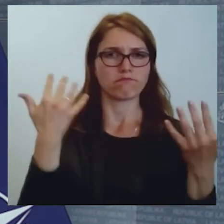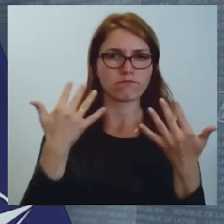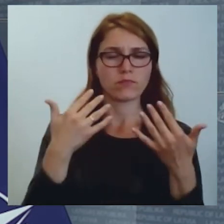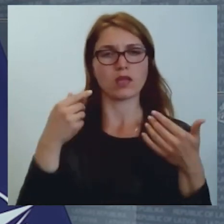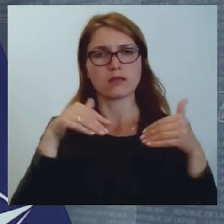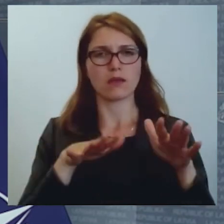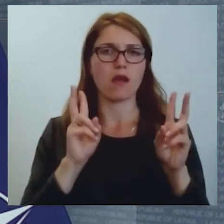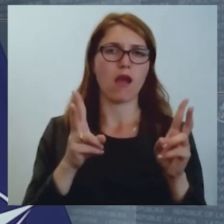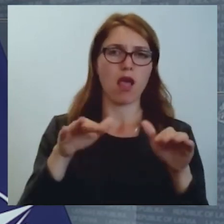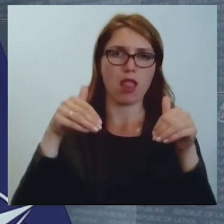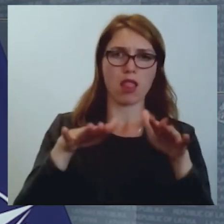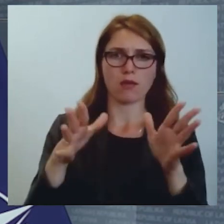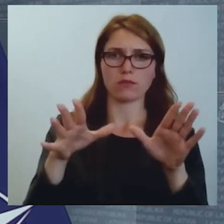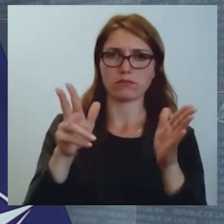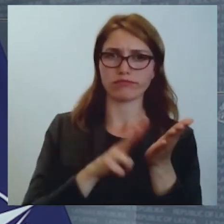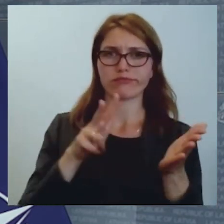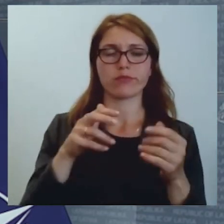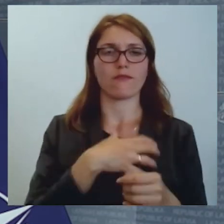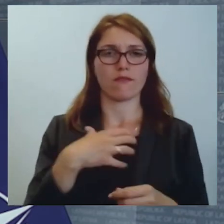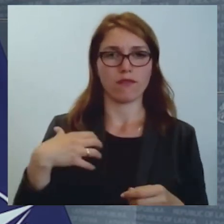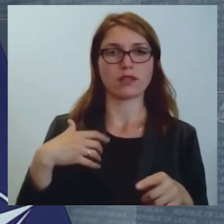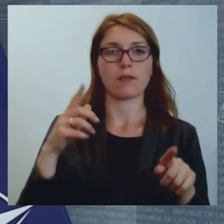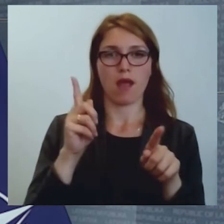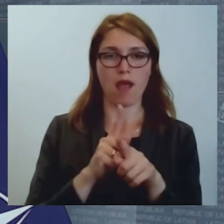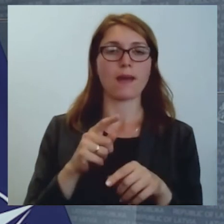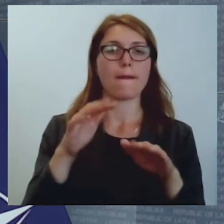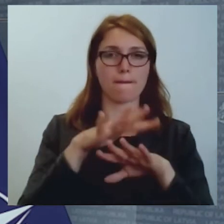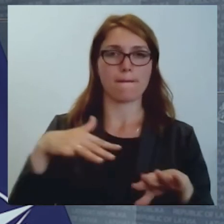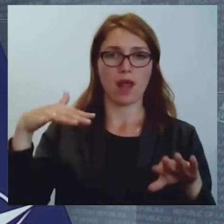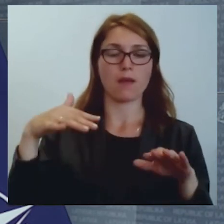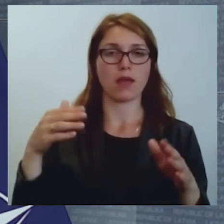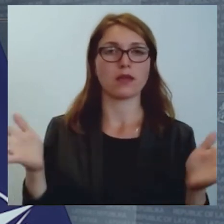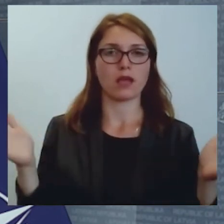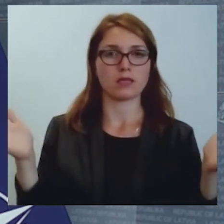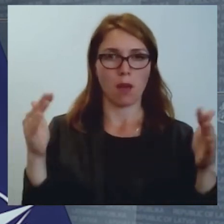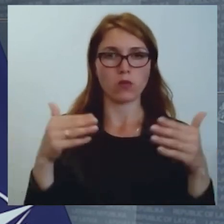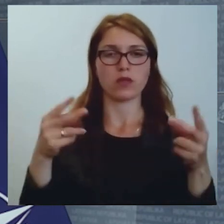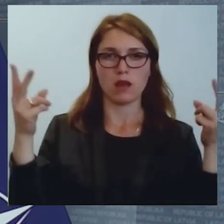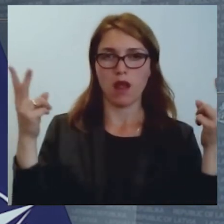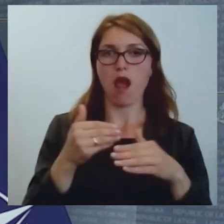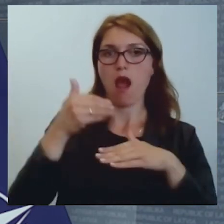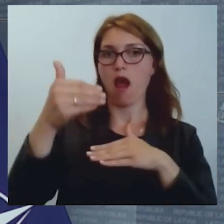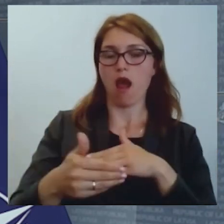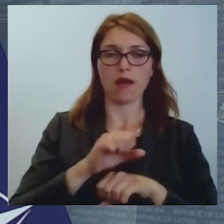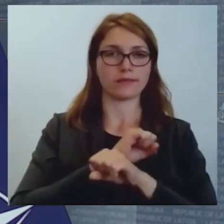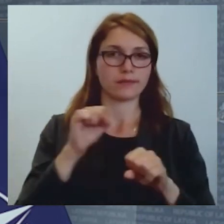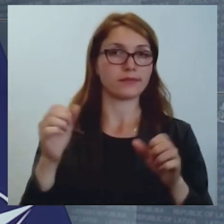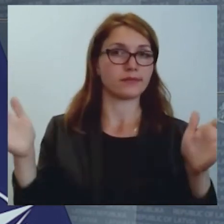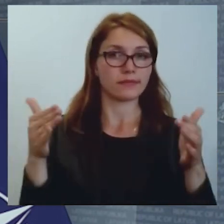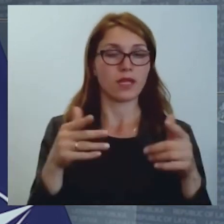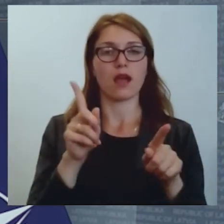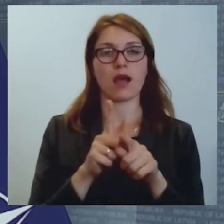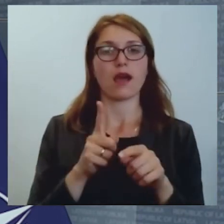lēmumus gan valdībā, gan pēc tam parlamentā sasaucot ārkārtas sēdes un strādājot